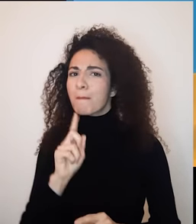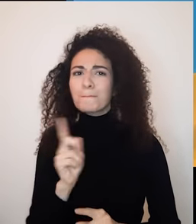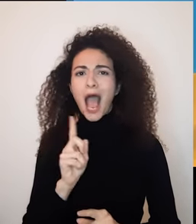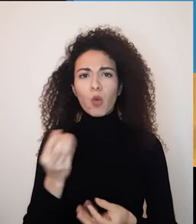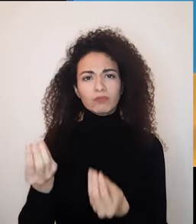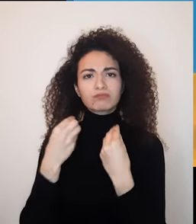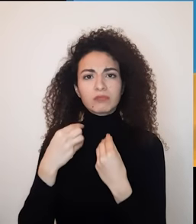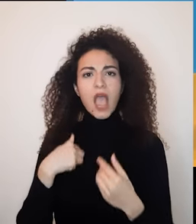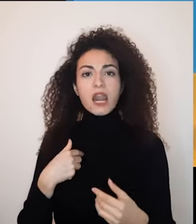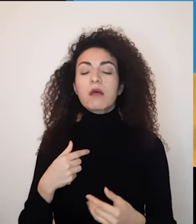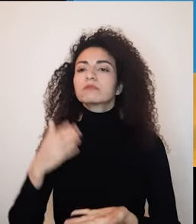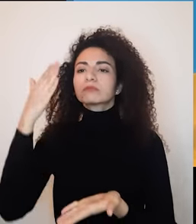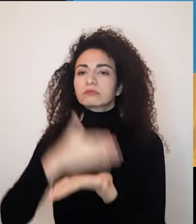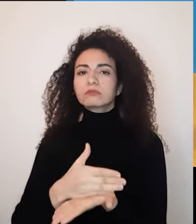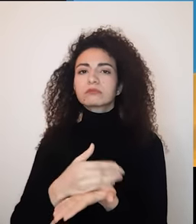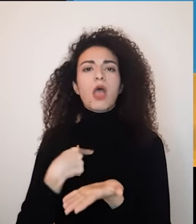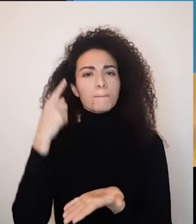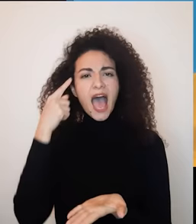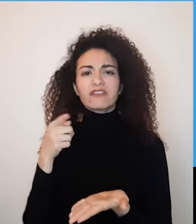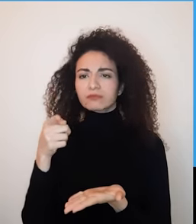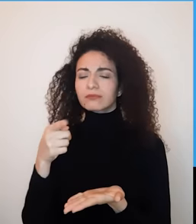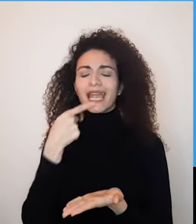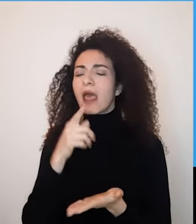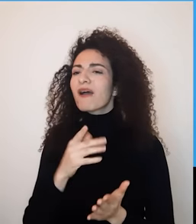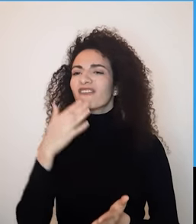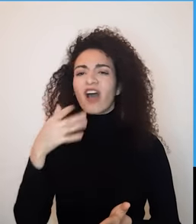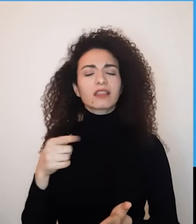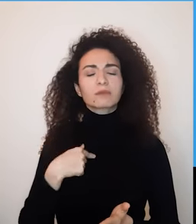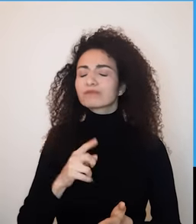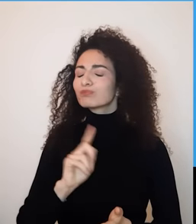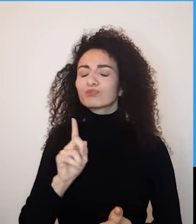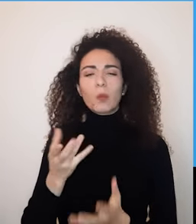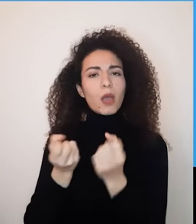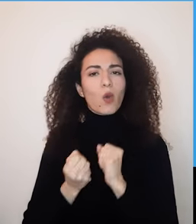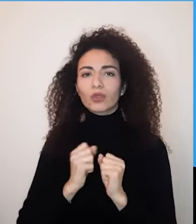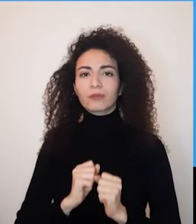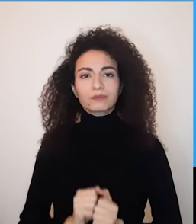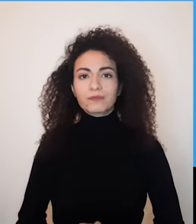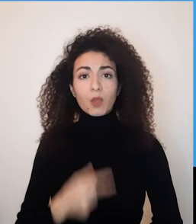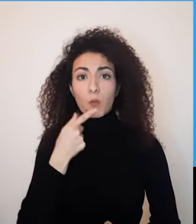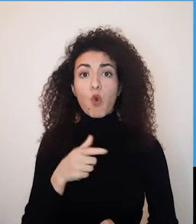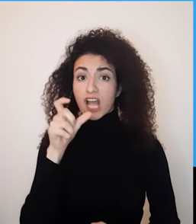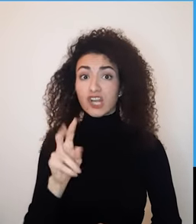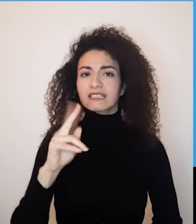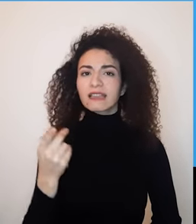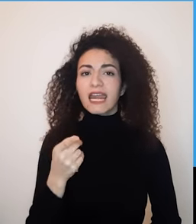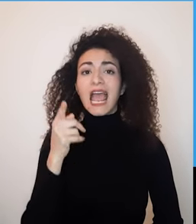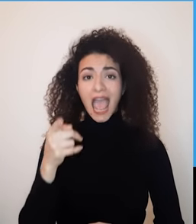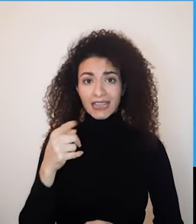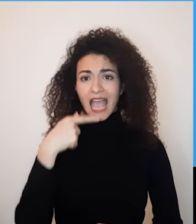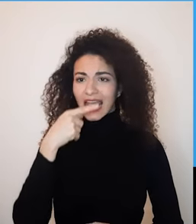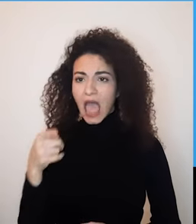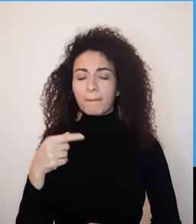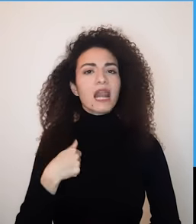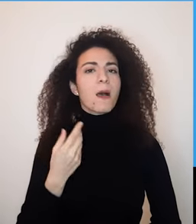الآخر أي القدرة على أخذ موقف واضح بعدم قبول رسالة سلبية والتسمم بها نفسياً والقول